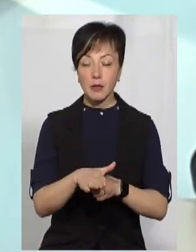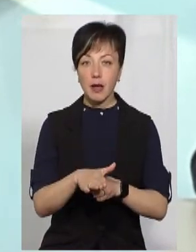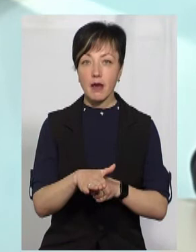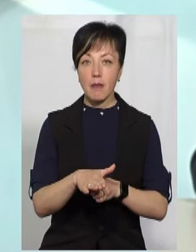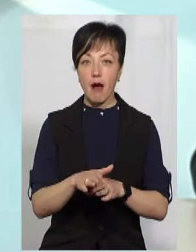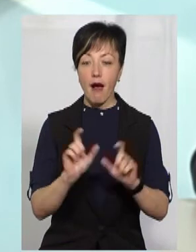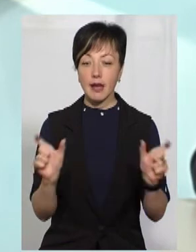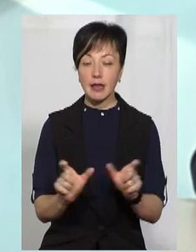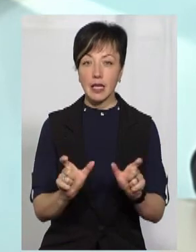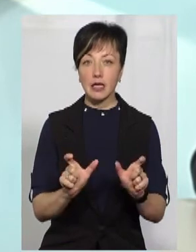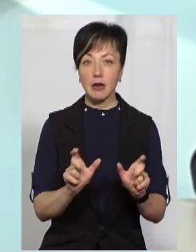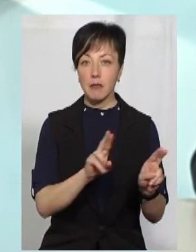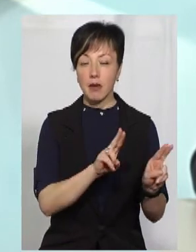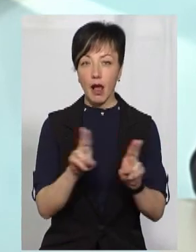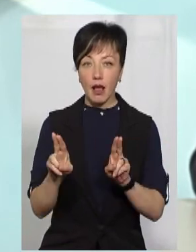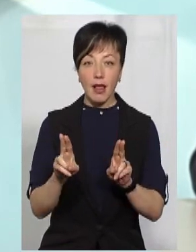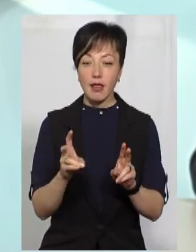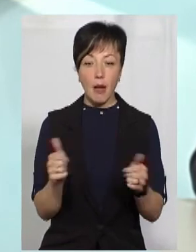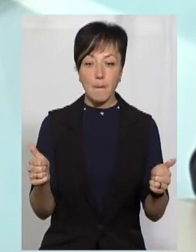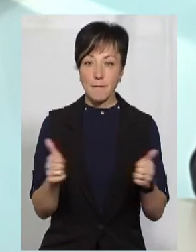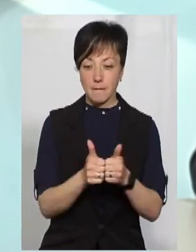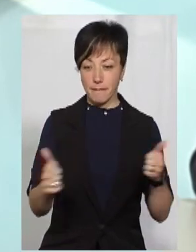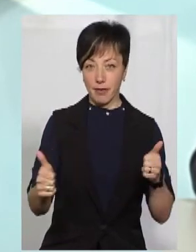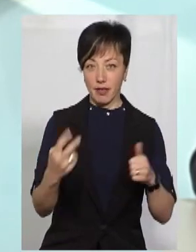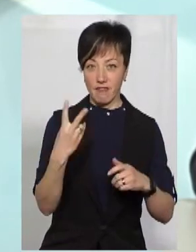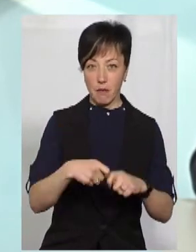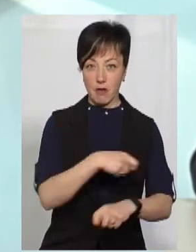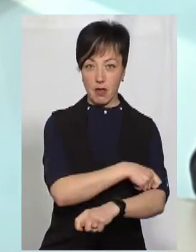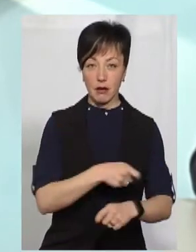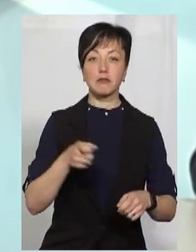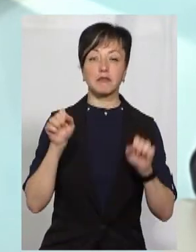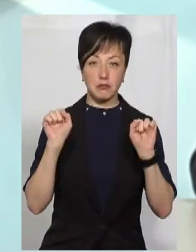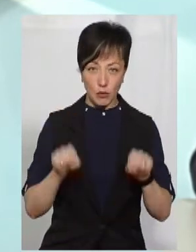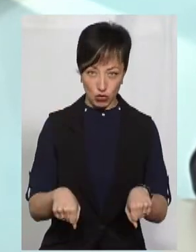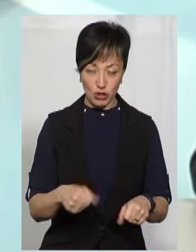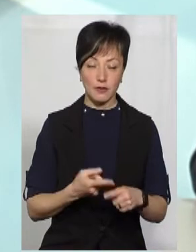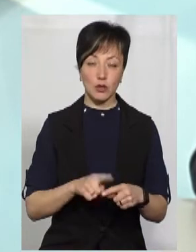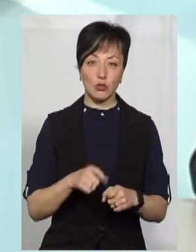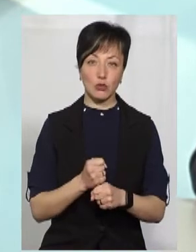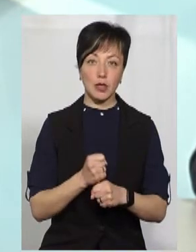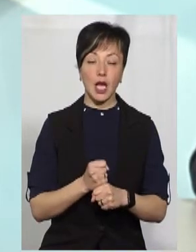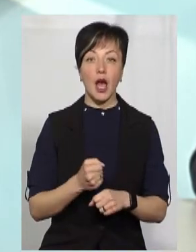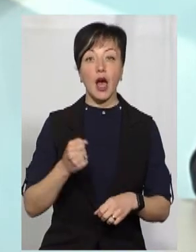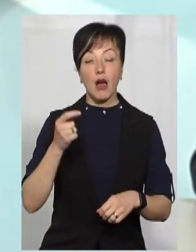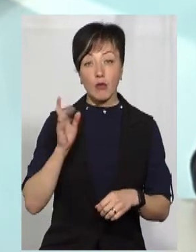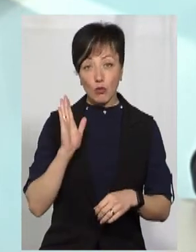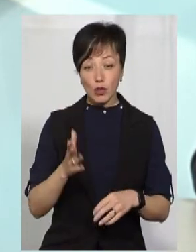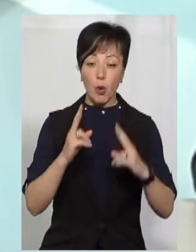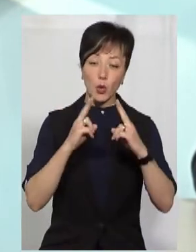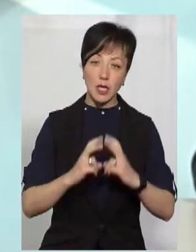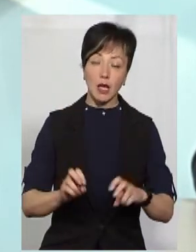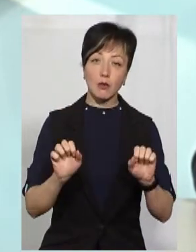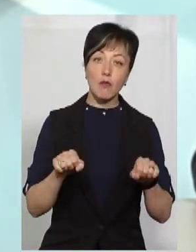рекомендацій, тобто не ближче, як два метри один від одного, цілком реально. Разом з тим будемо розглядати